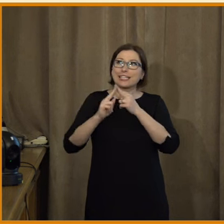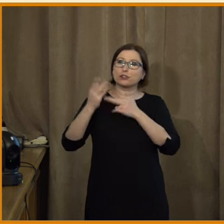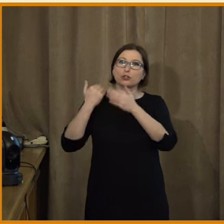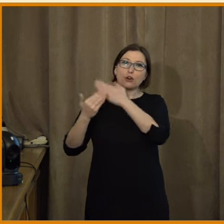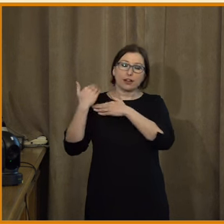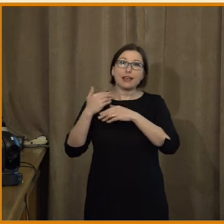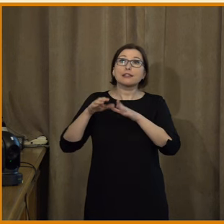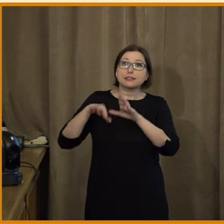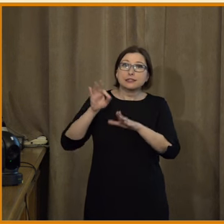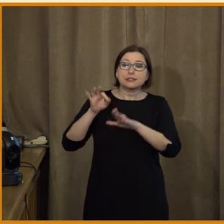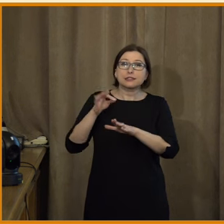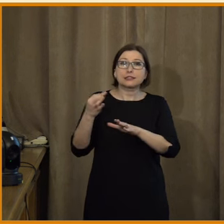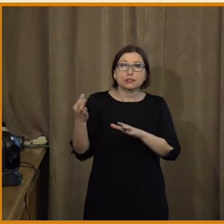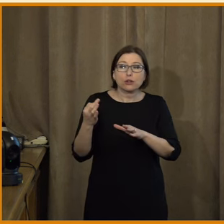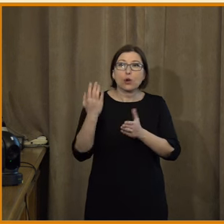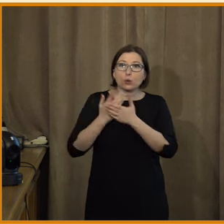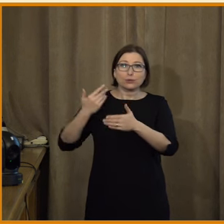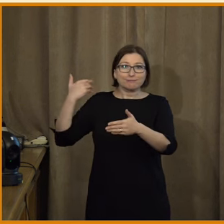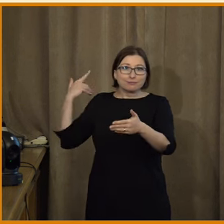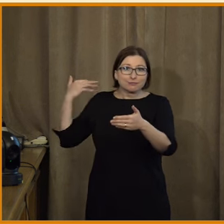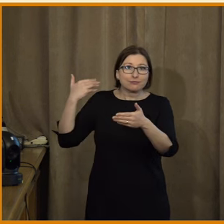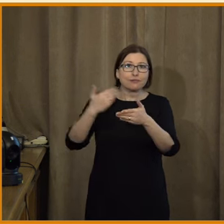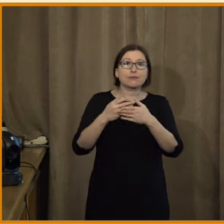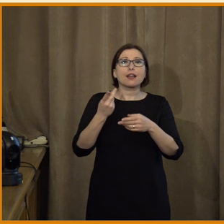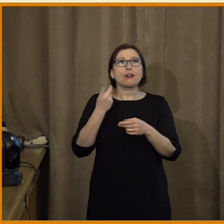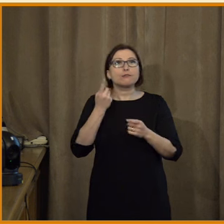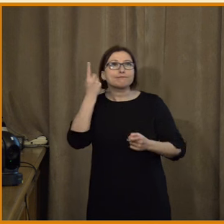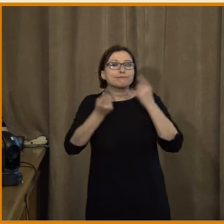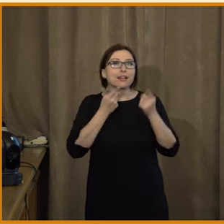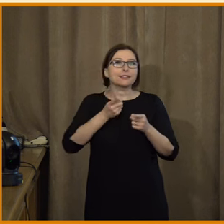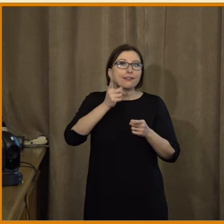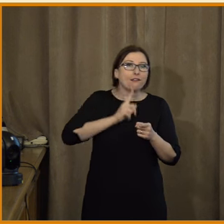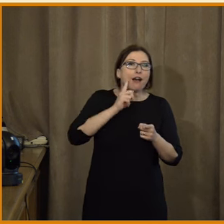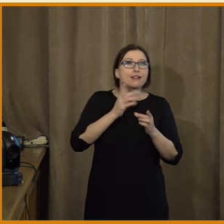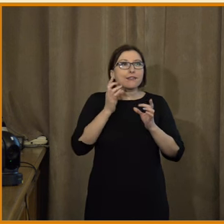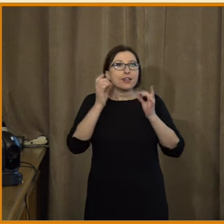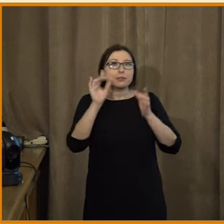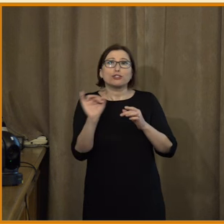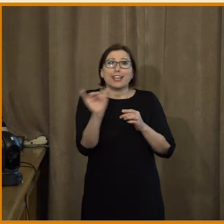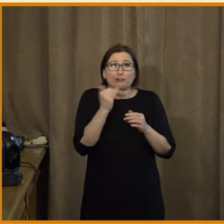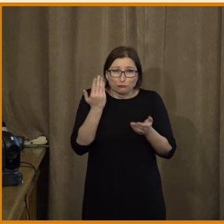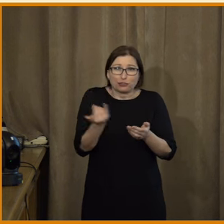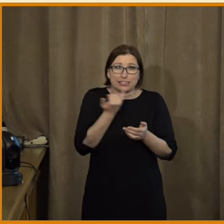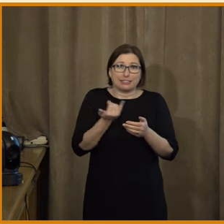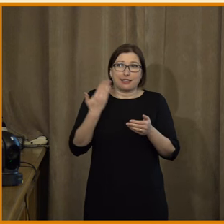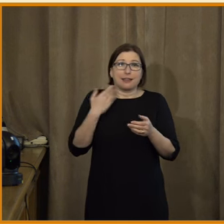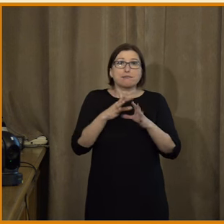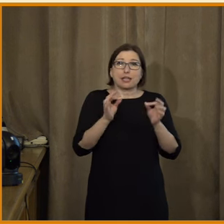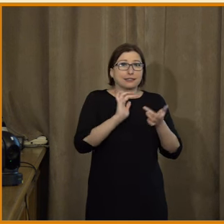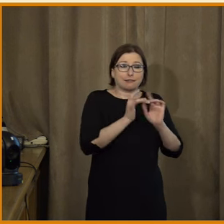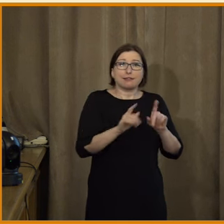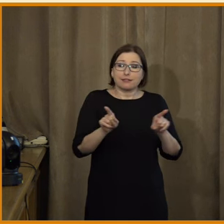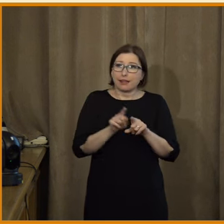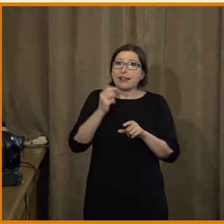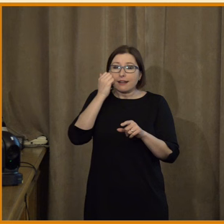perspektivu, tak zjistíme, že potřeba vymýšlet si a fabulovat z různých důvodů. Tady byla vždycky a vždycky existovaly lidé, kteří měli